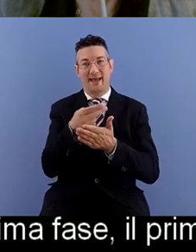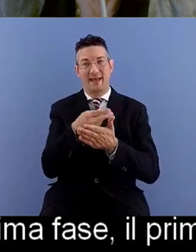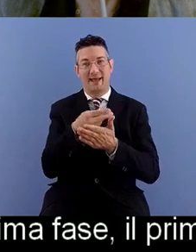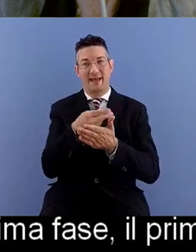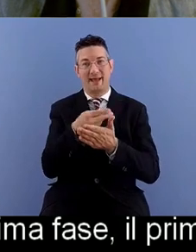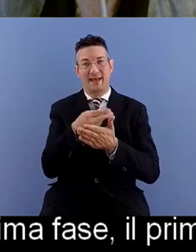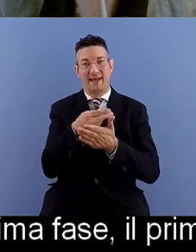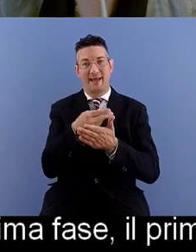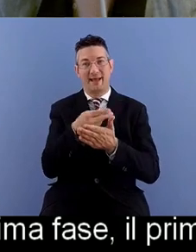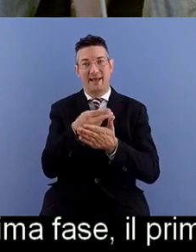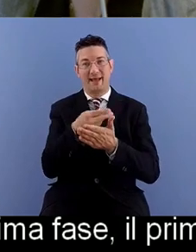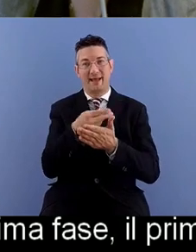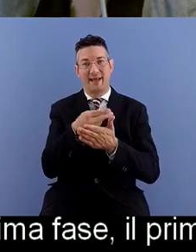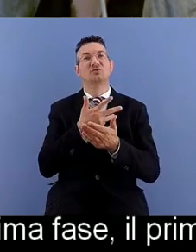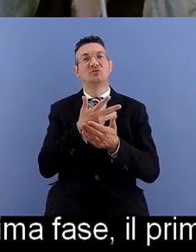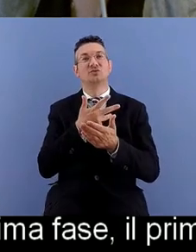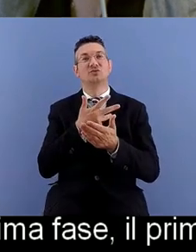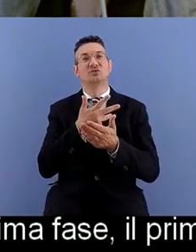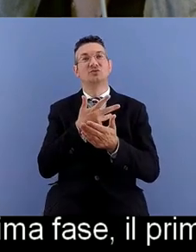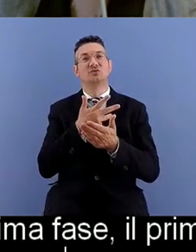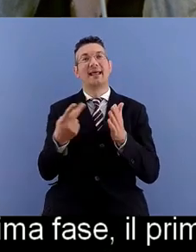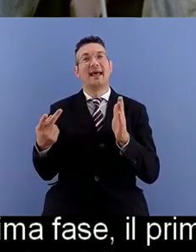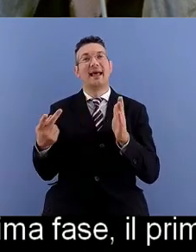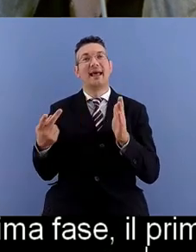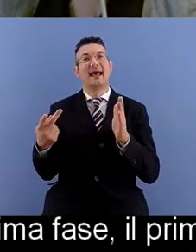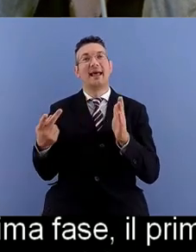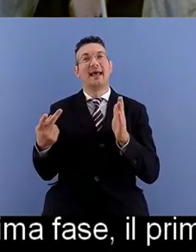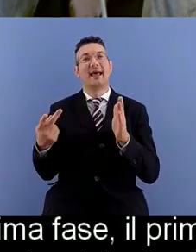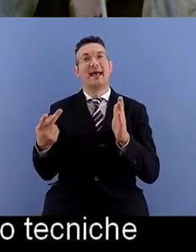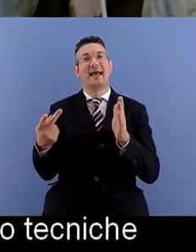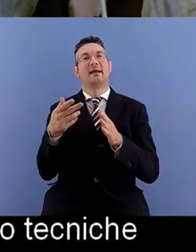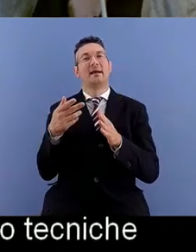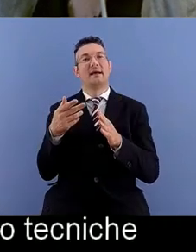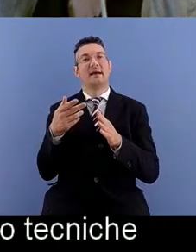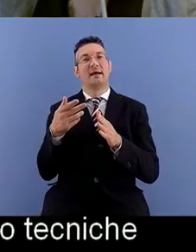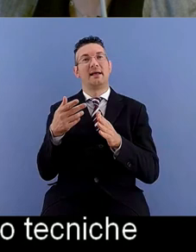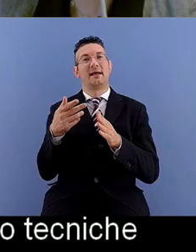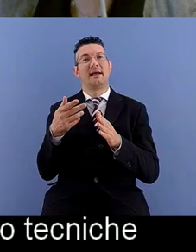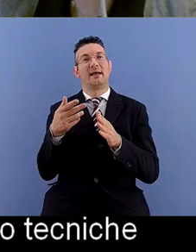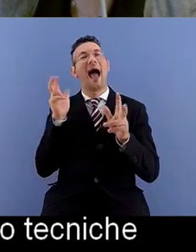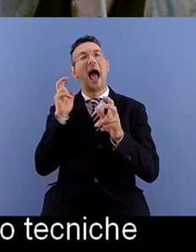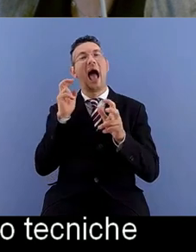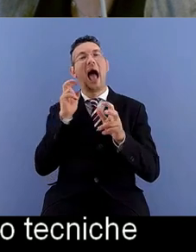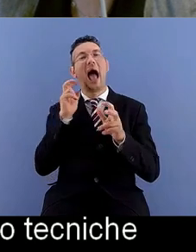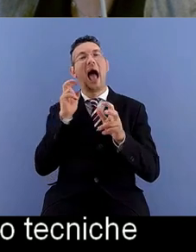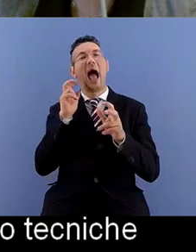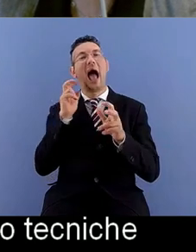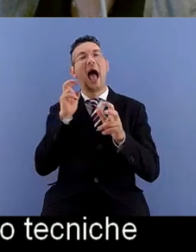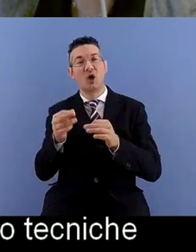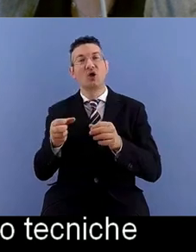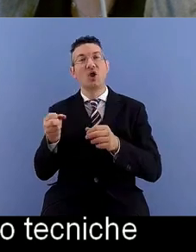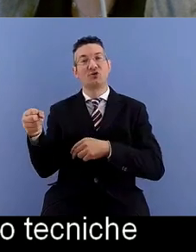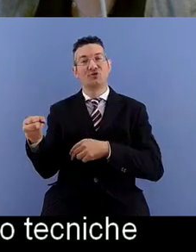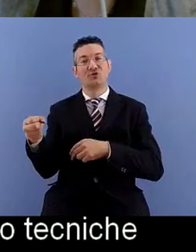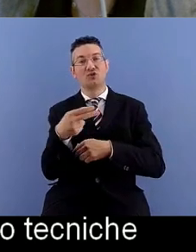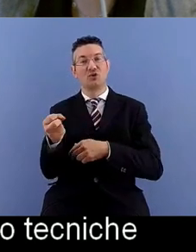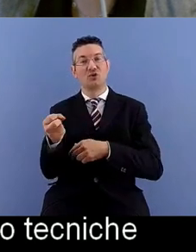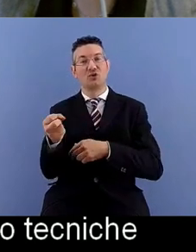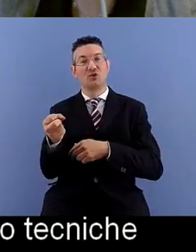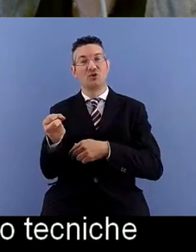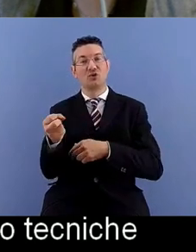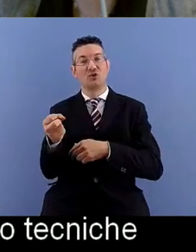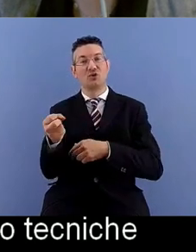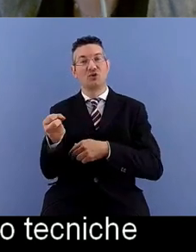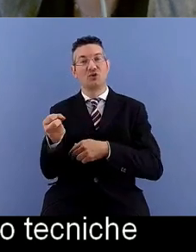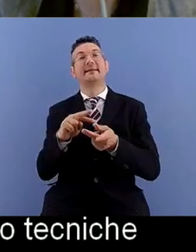utilizzando delle tecniche tradizionali perché voi sapete audiodescrizione sottotitolazione traduzione tattile sono tecniche che ormai